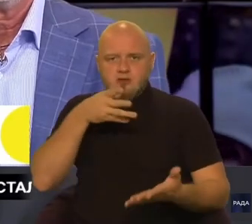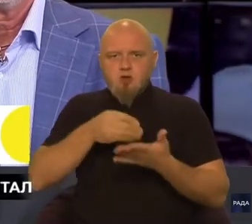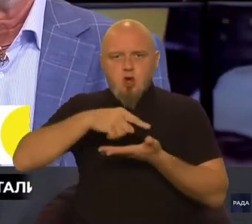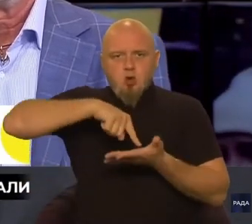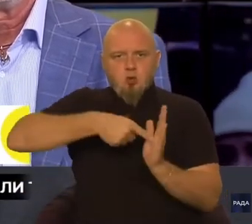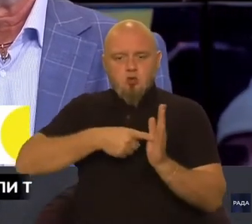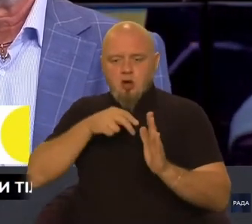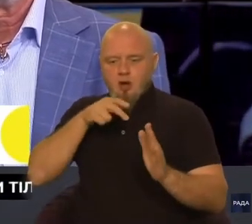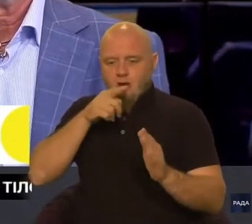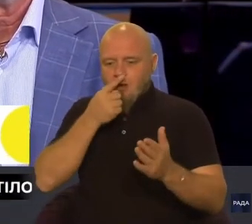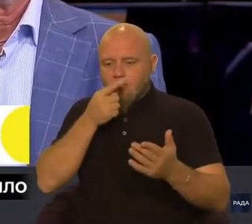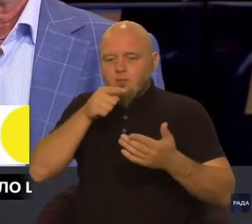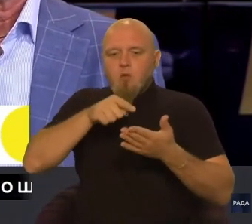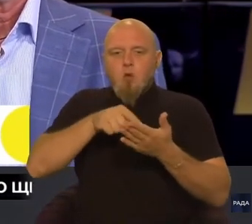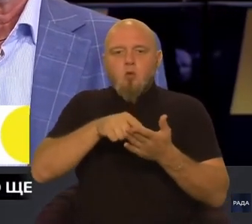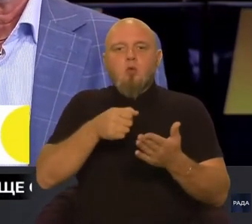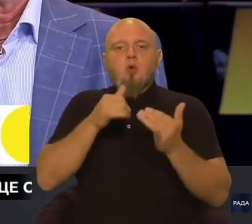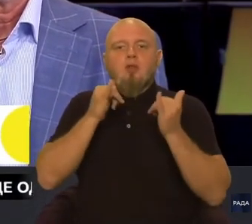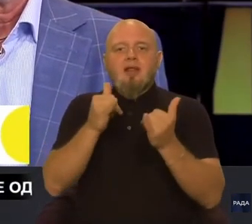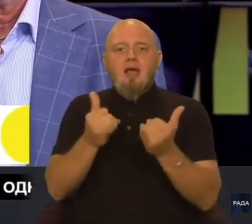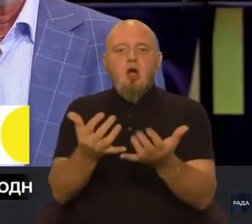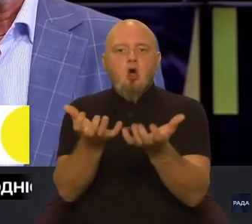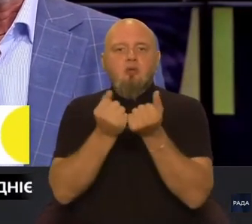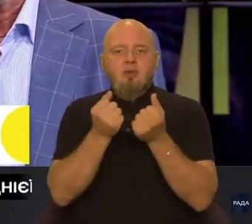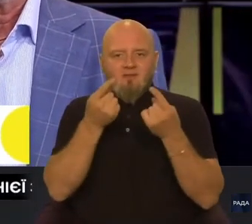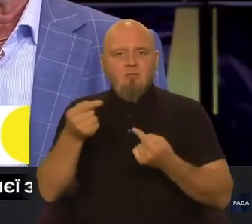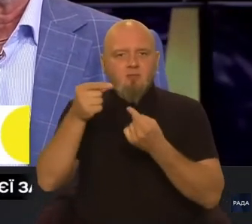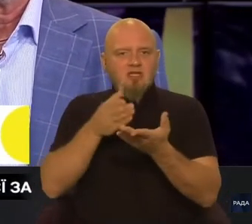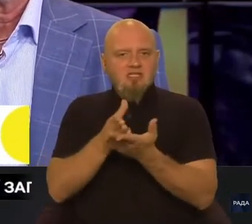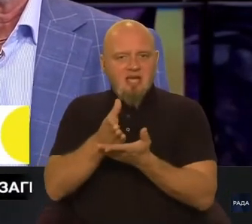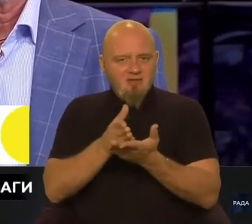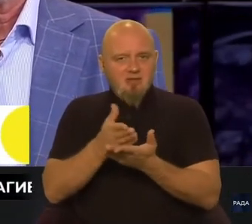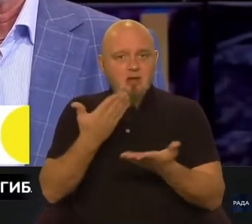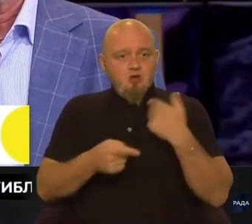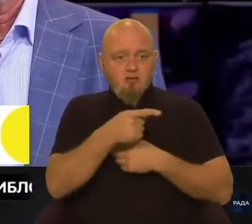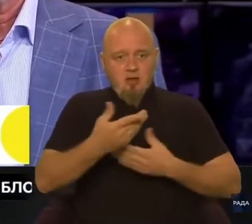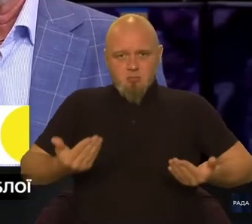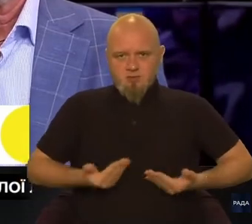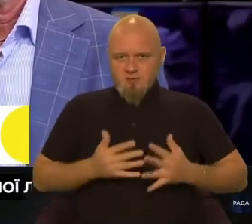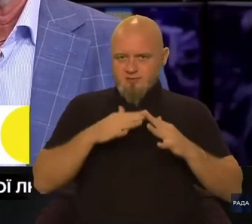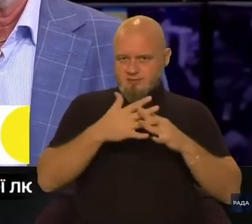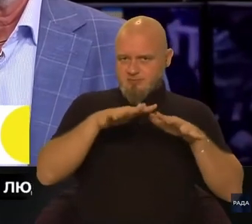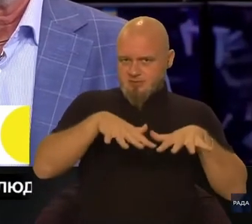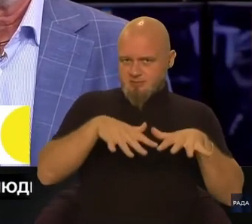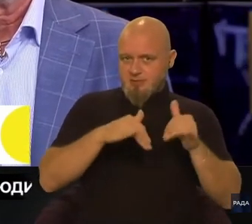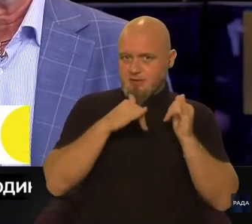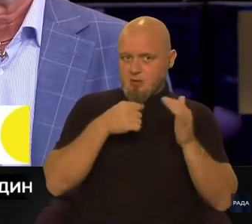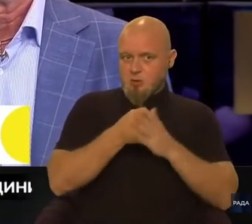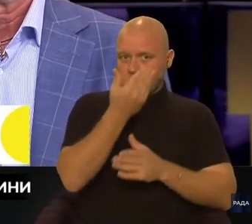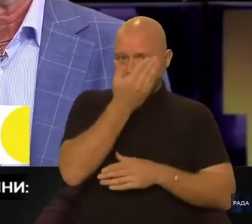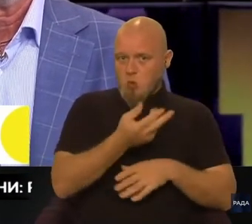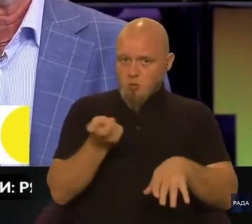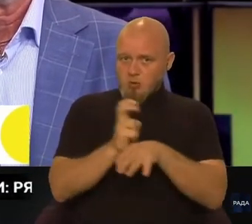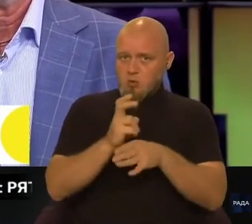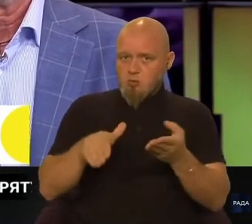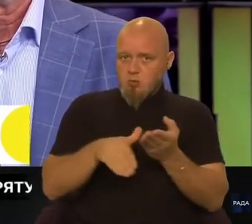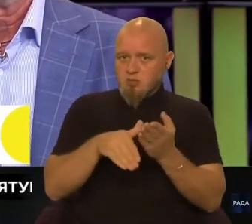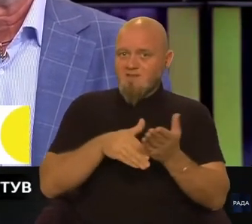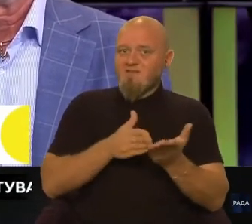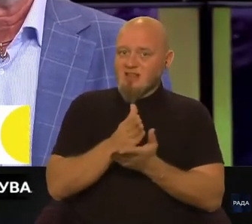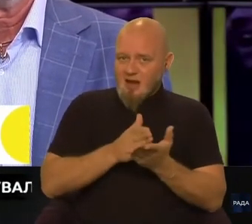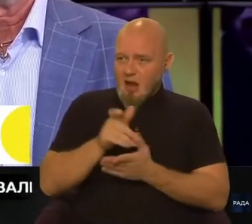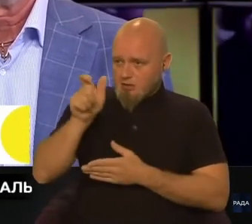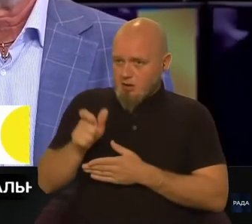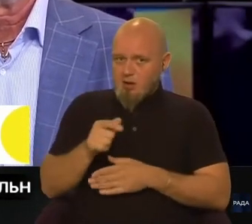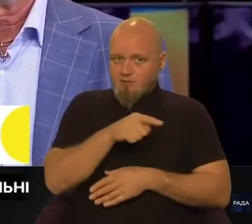точка входу для отримання відповідних сервісів. Тобто, якщо він проживає в сільській місцевості, до нього приходить помічник ветерана,